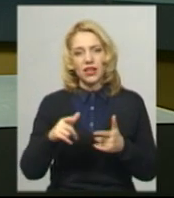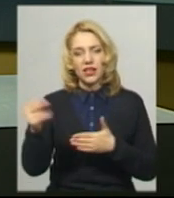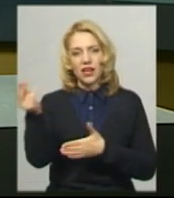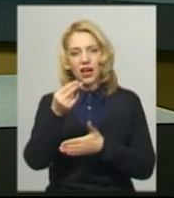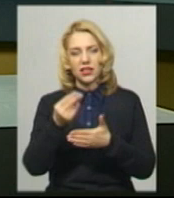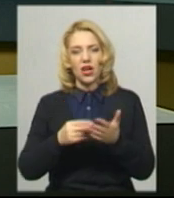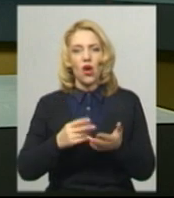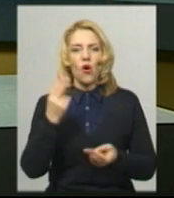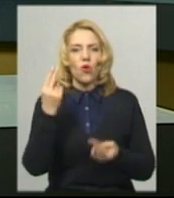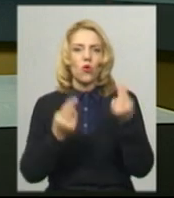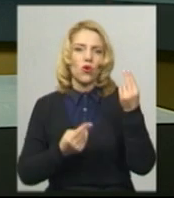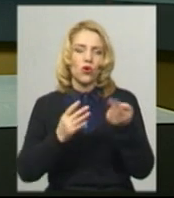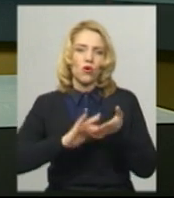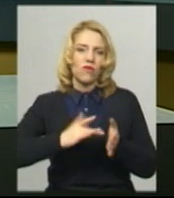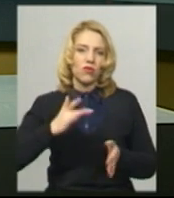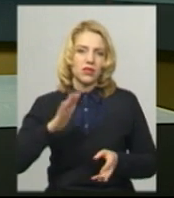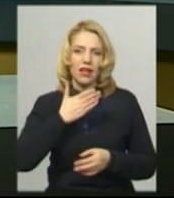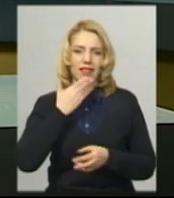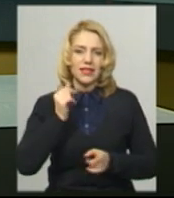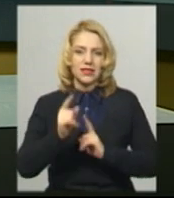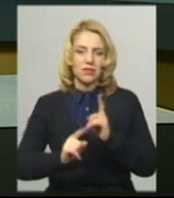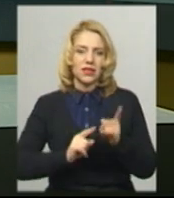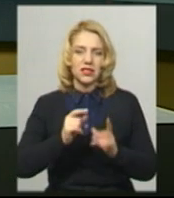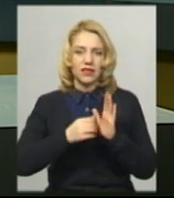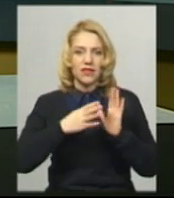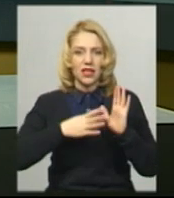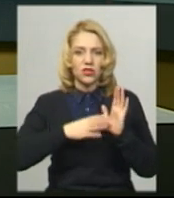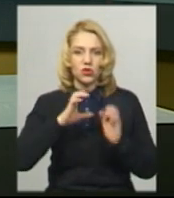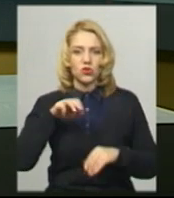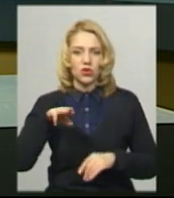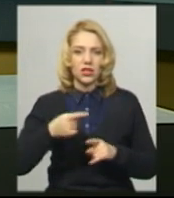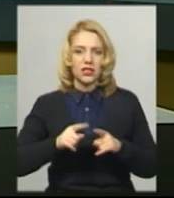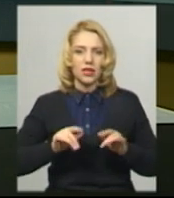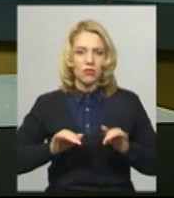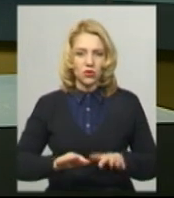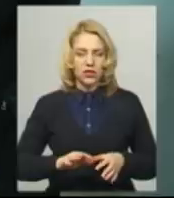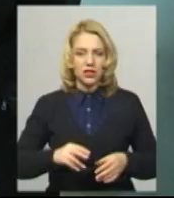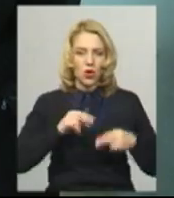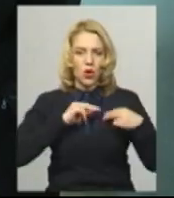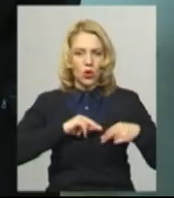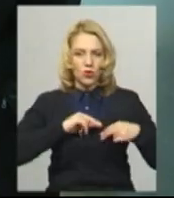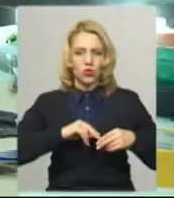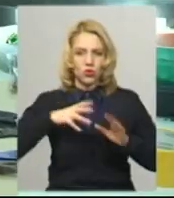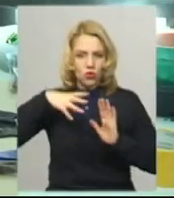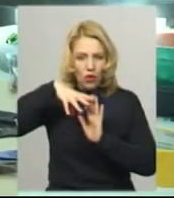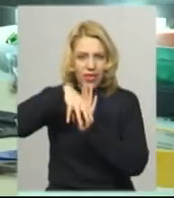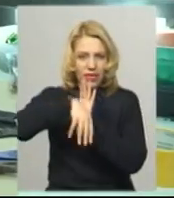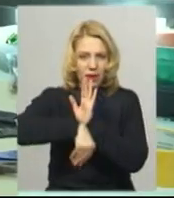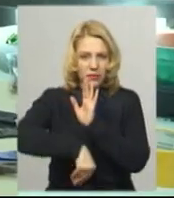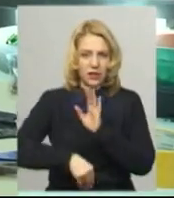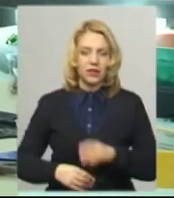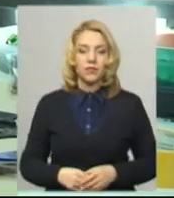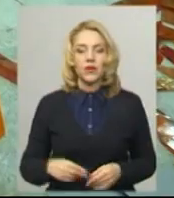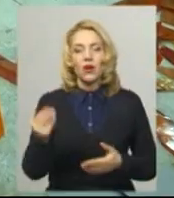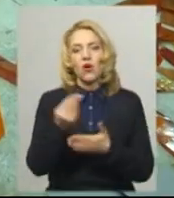кольорового скла і металу не змінилась від 19-го століття. І процес цей трудоємний. Художниці-вітражистки з Кам